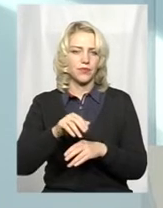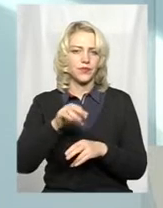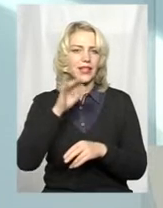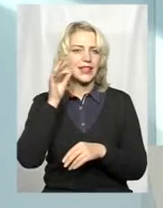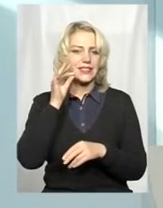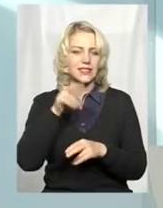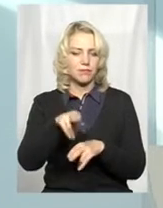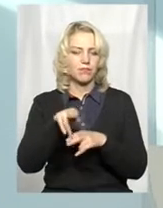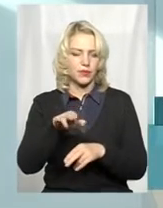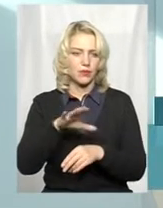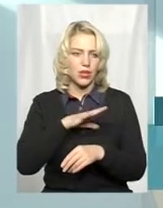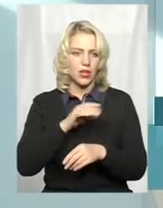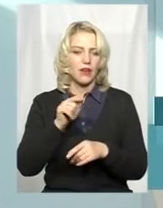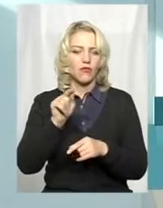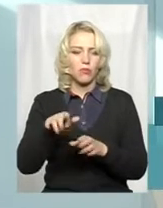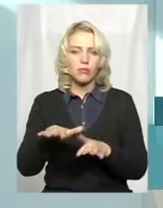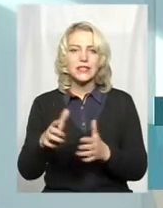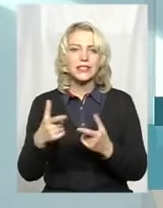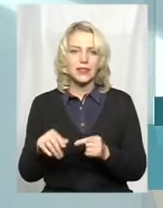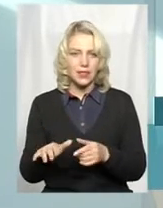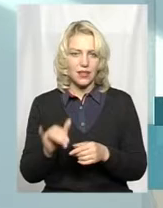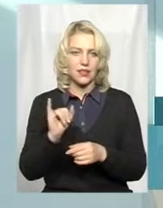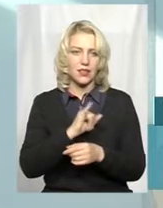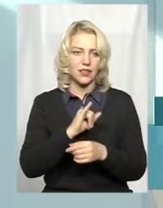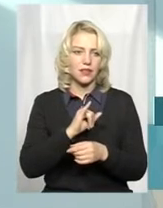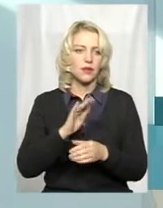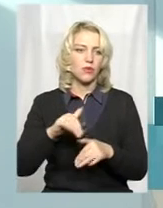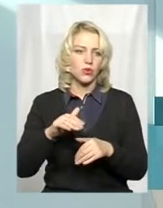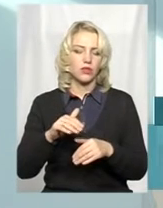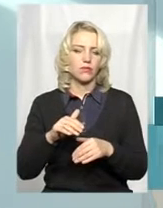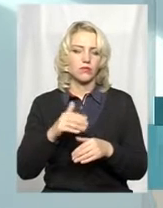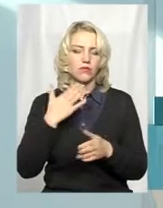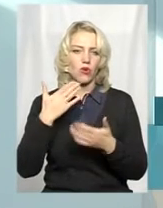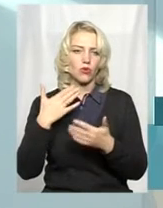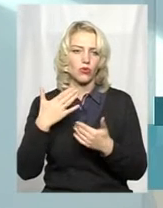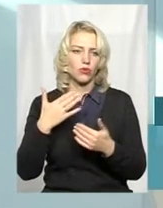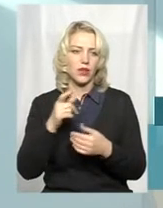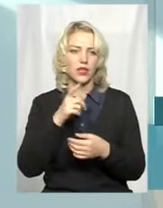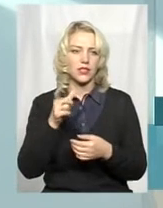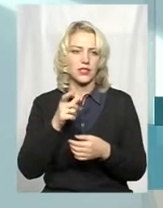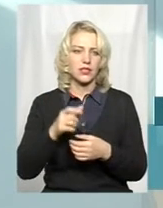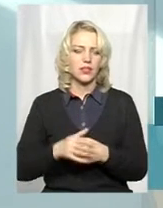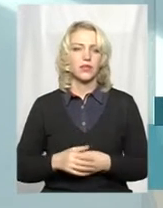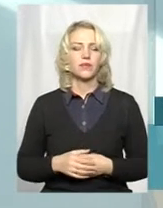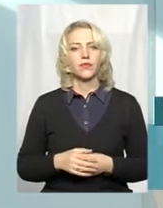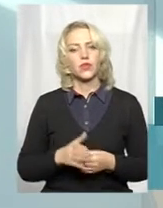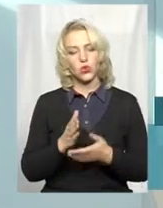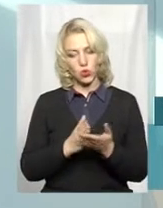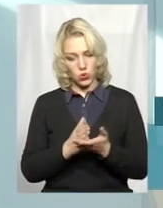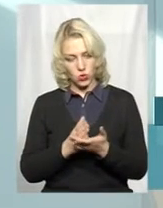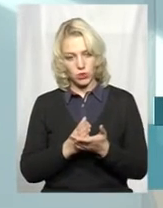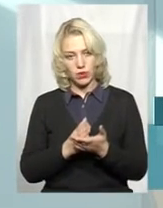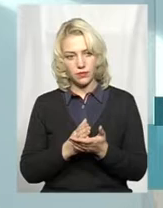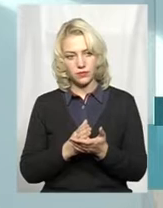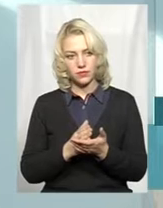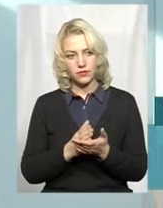іншому місці, тої лисиці, і вже далі контактували, ця служба єгірська охорона